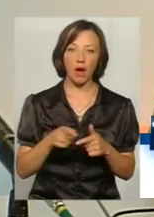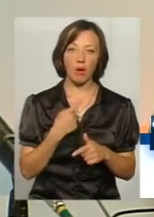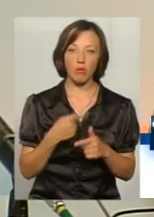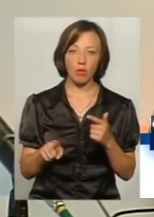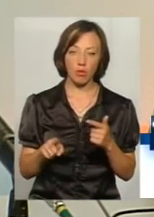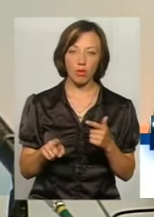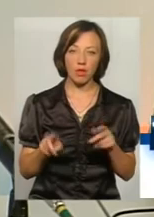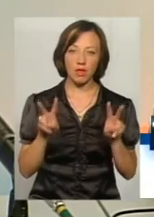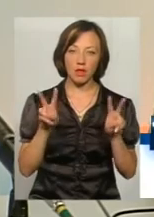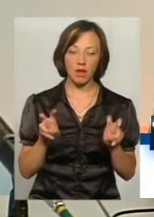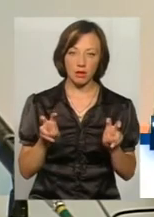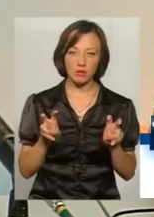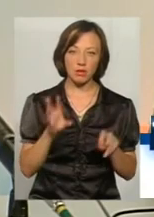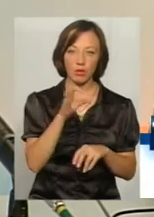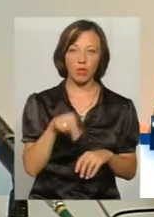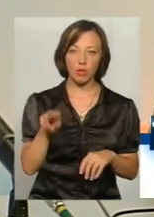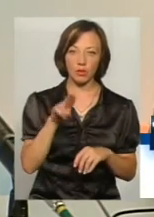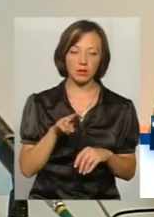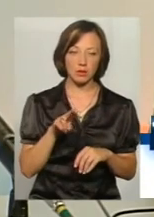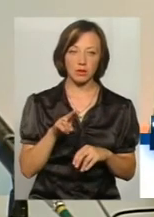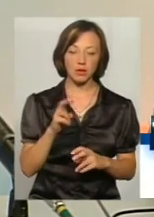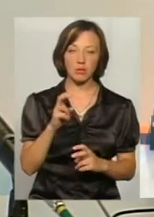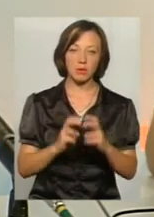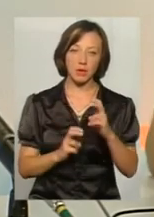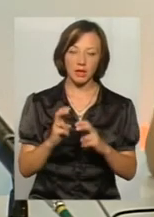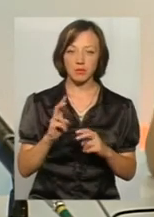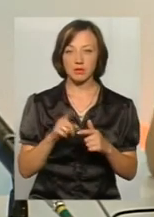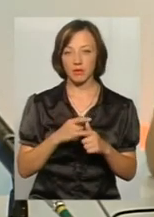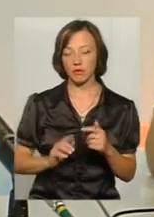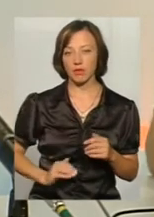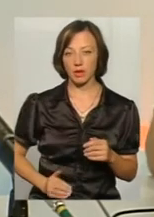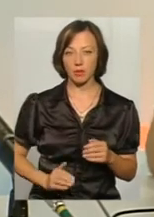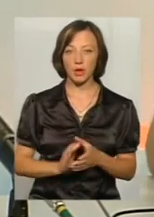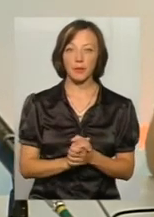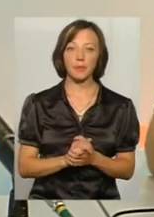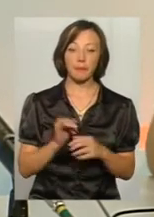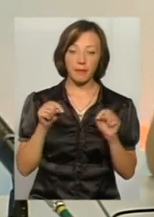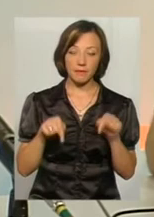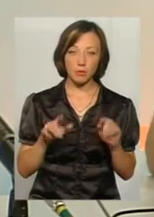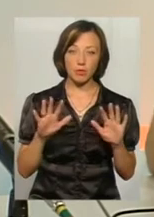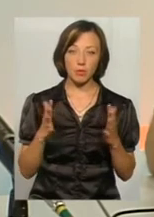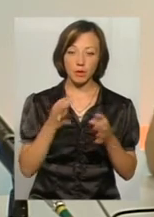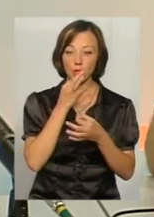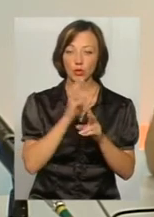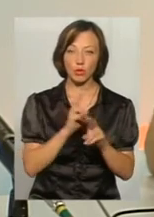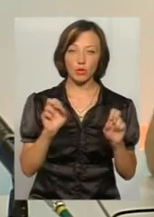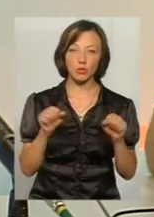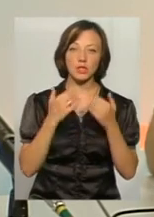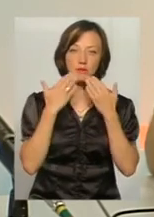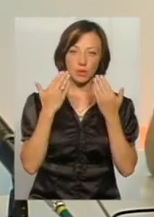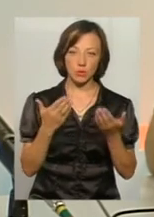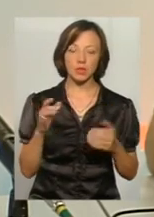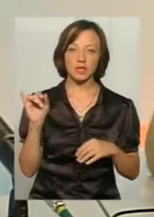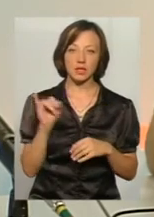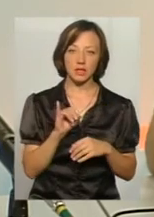назву, ідентифікаційний код підприємством юридичної особи. І в цьому випадку будь-хто може звернутися і